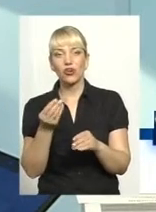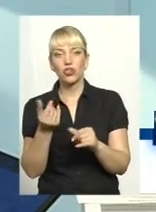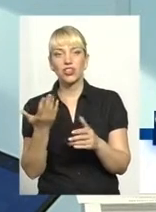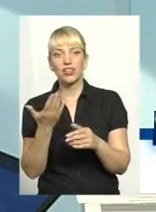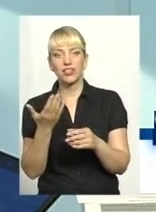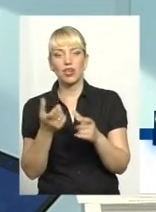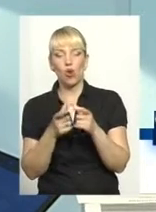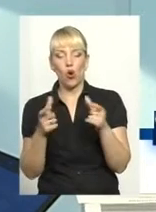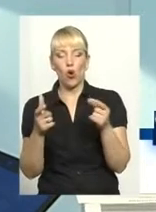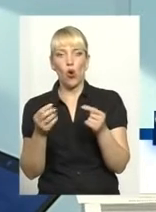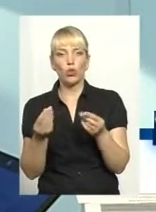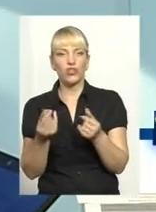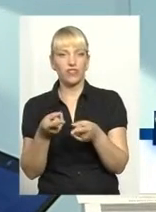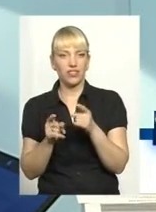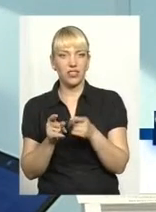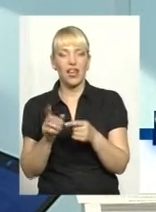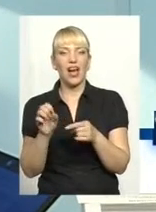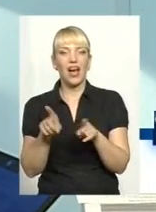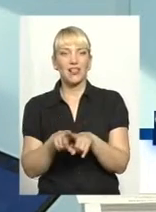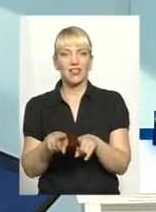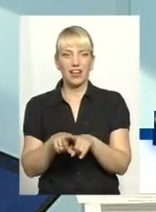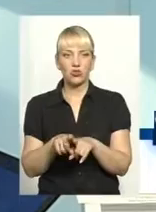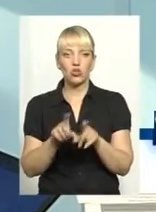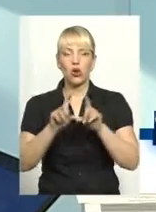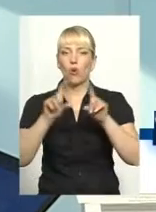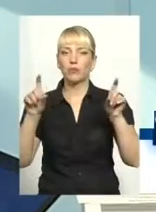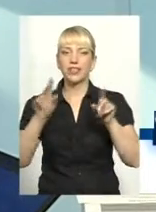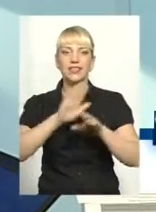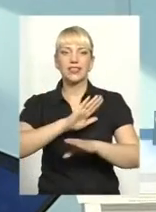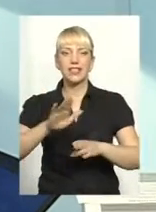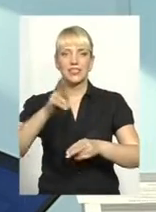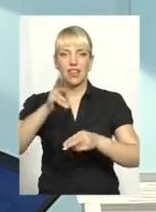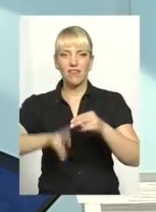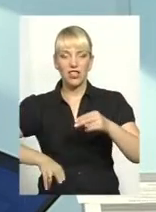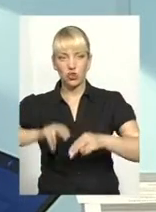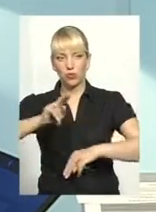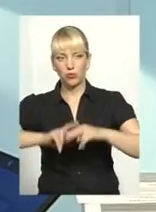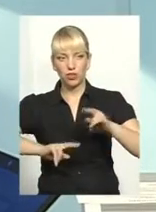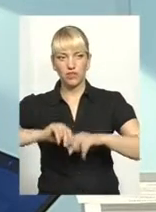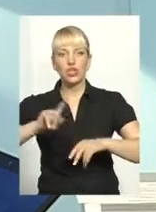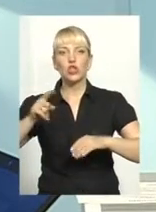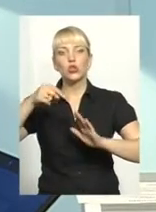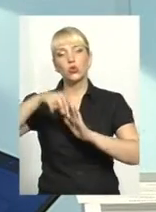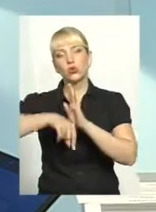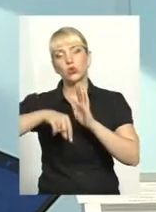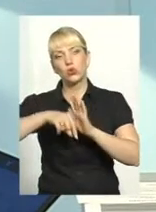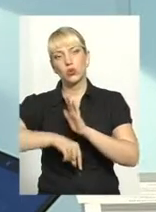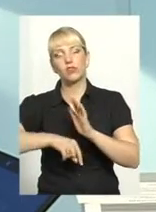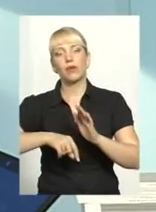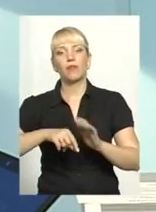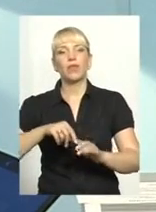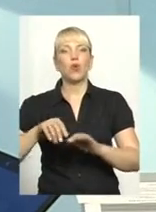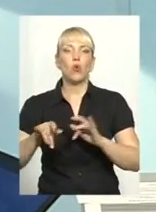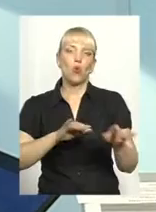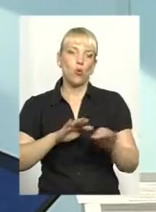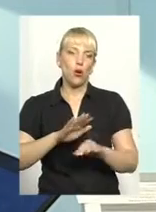готівці. Це також об'єкти незавершеного будівництва, все, що стосується рухомого і нерухомого майна.